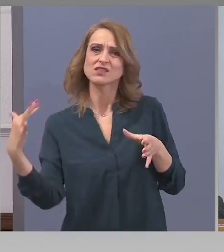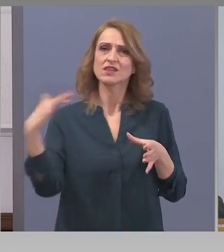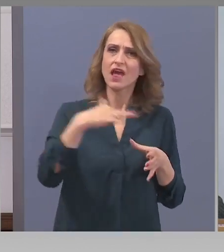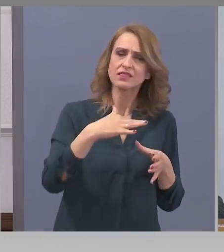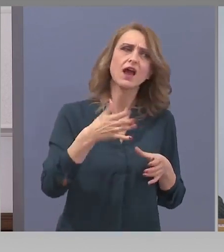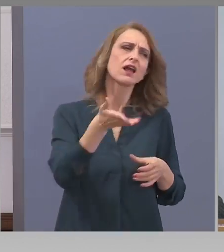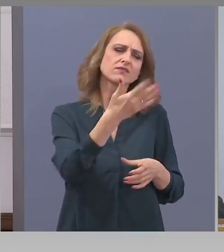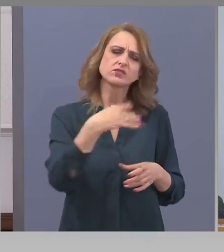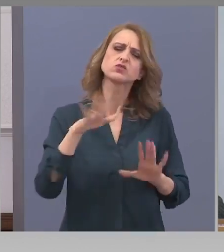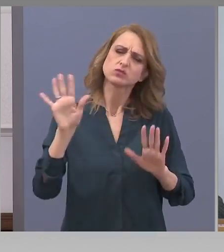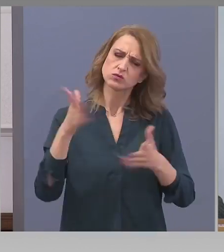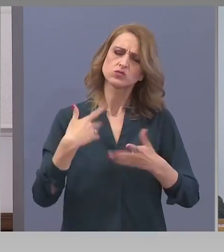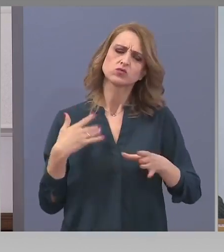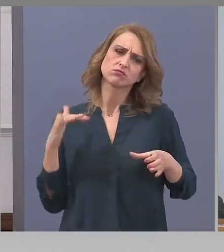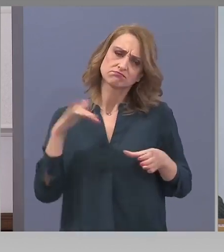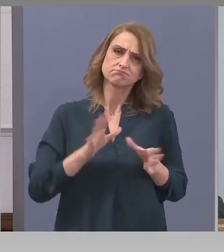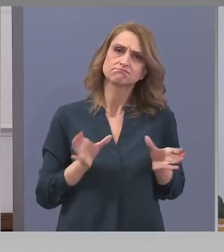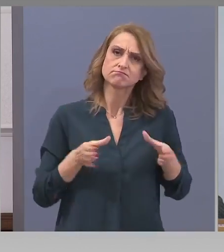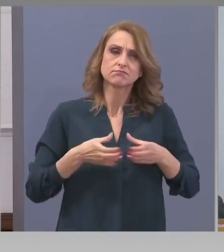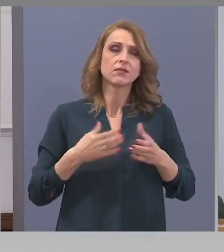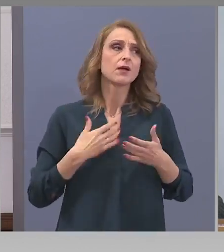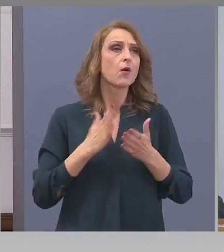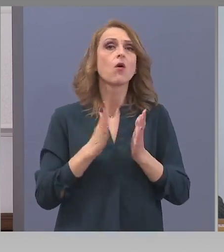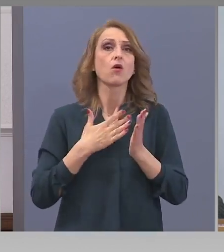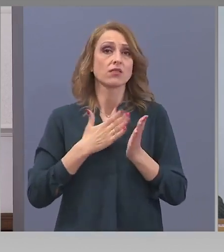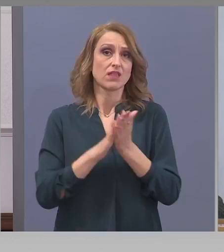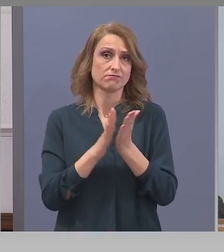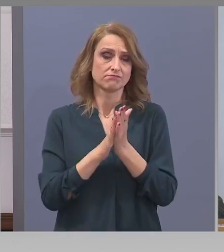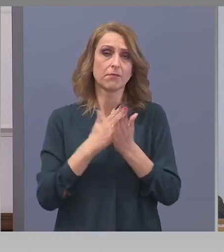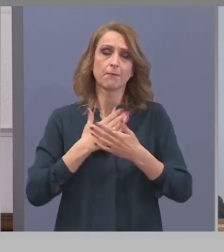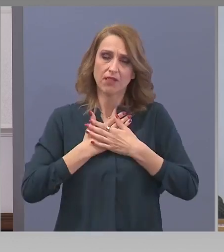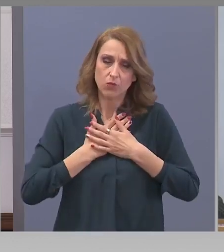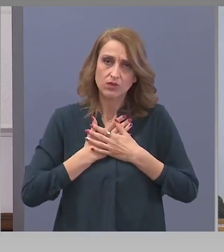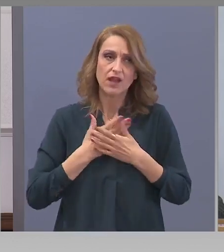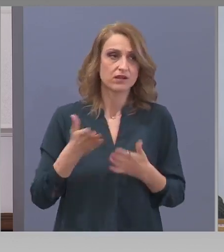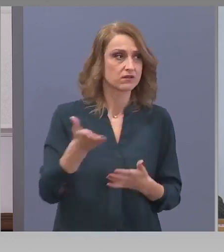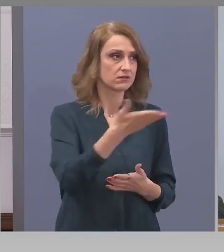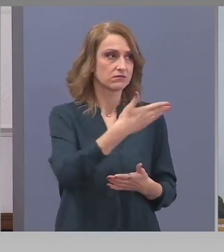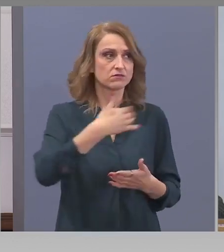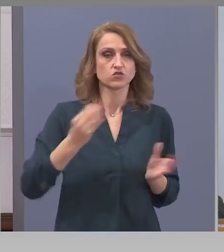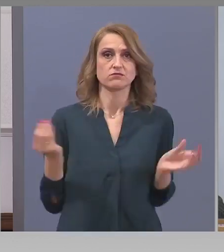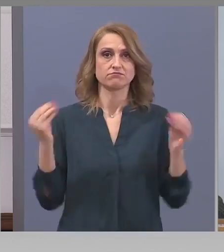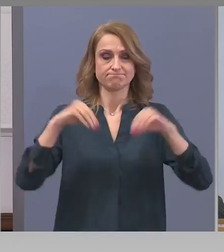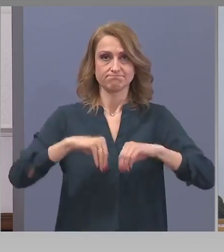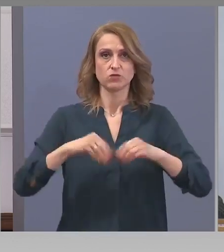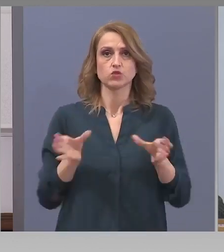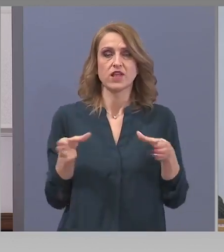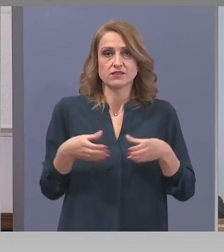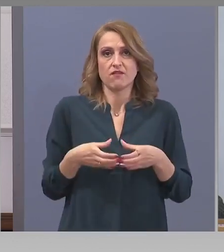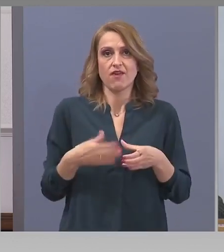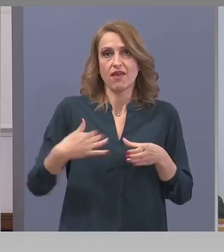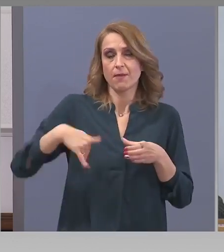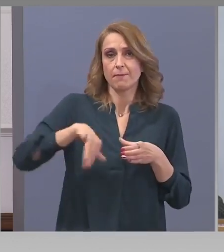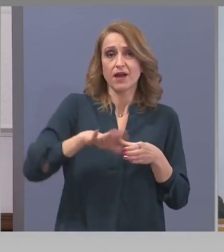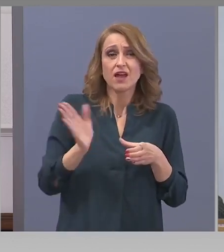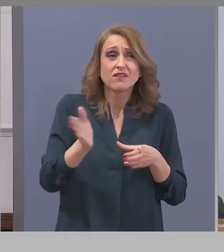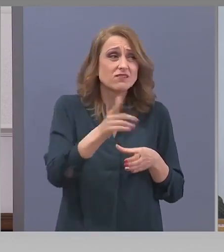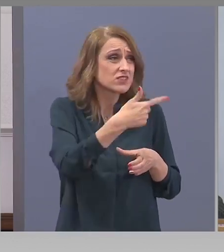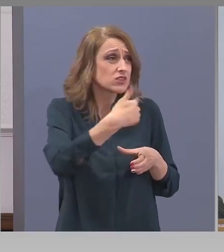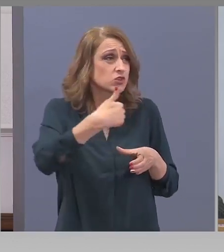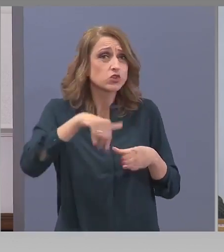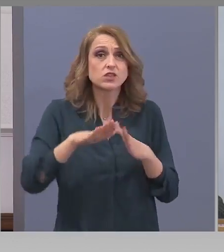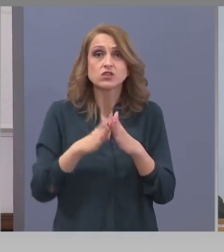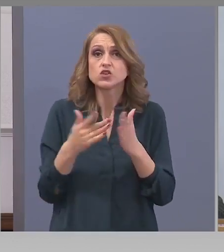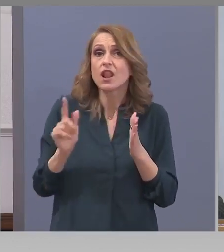обществен показ. Моите адмирации за решителността им. Всички членове на медицинския експертитът,